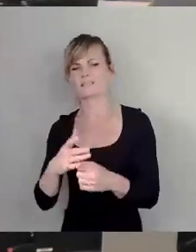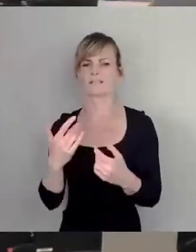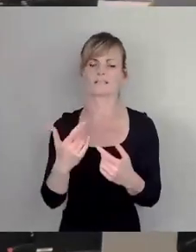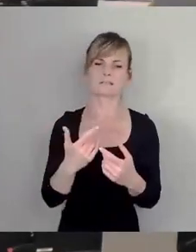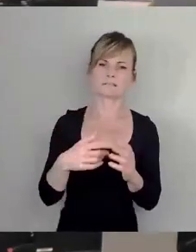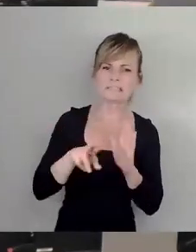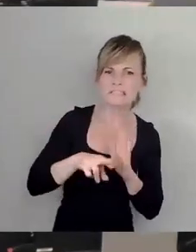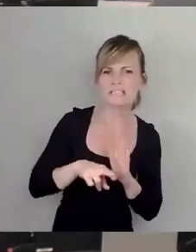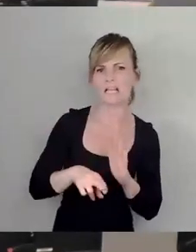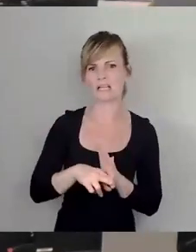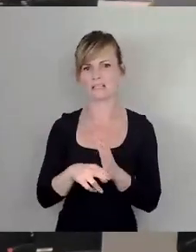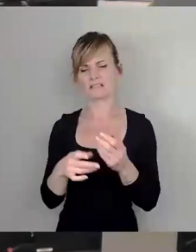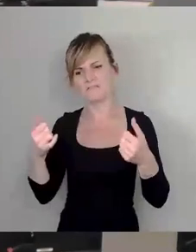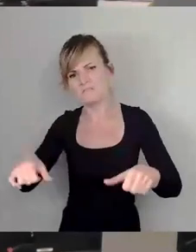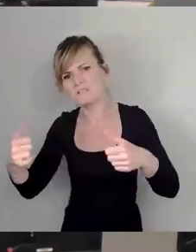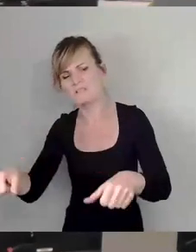zurückziehen in die Illegalität.